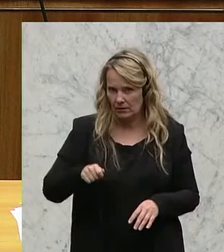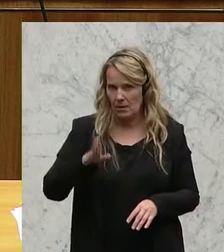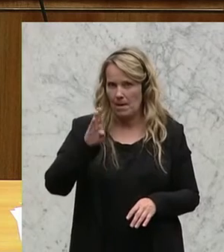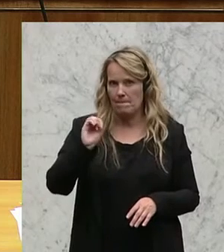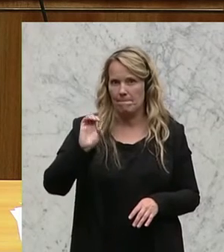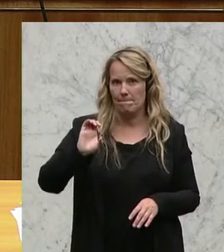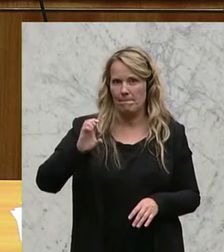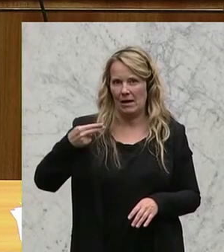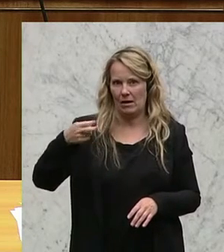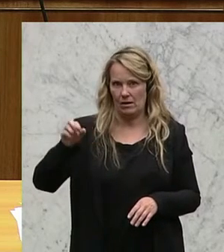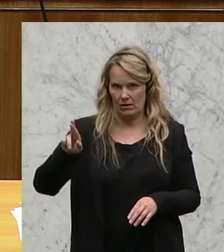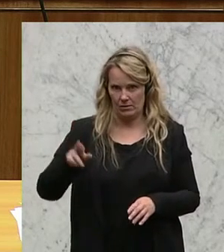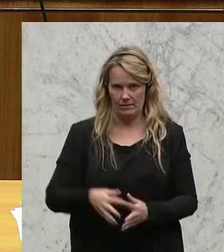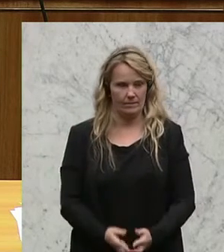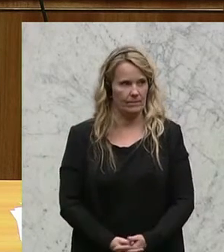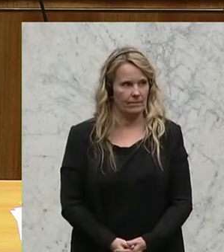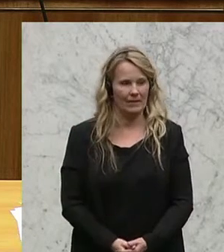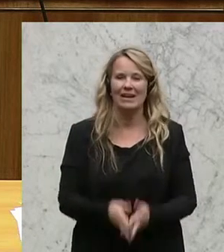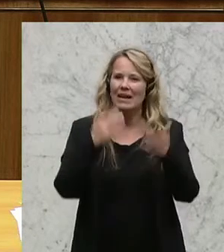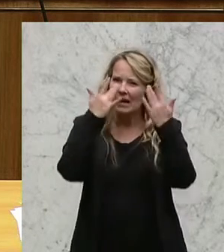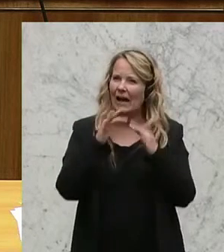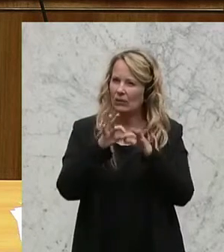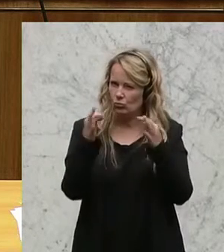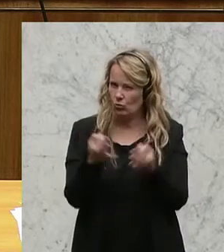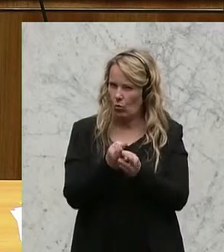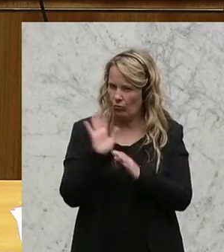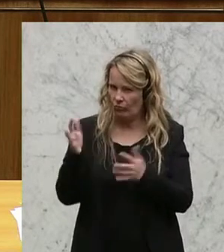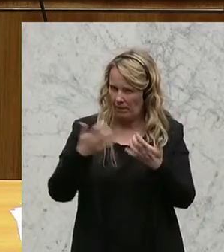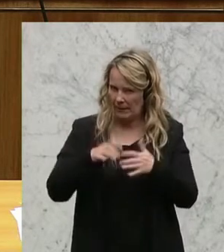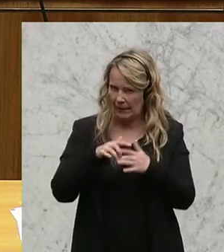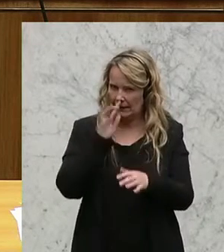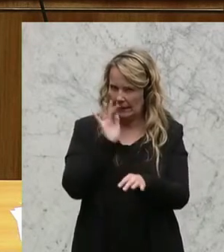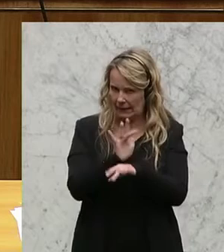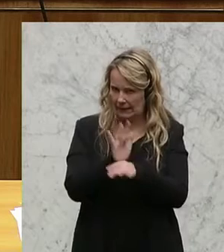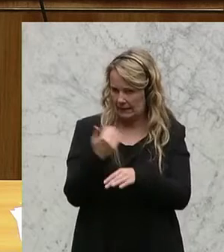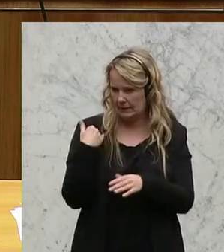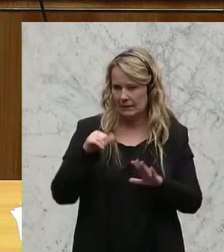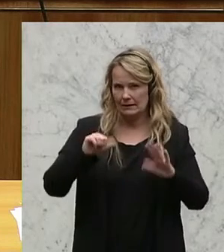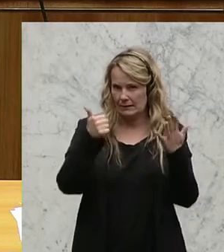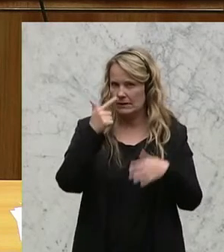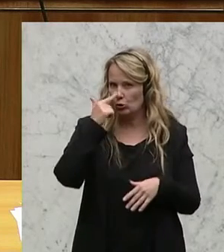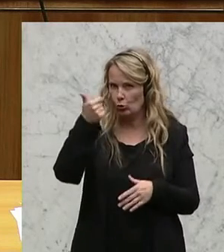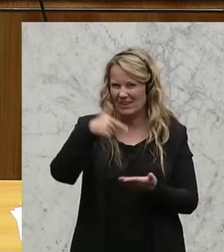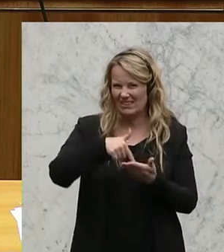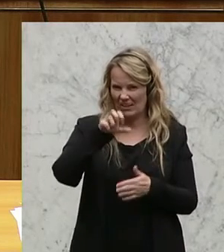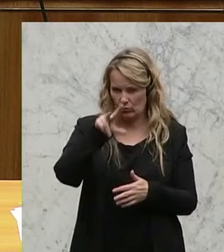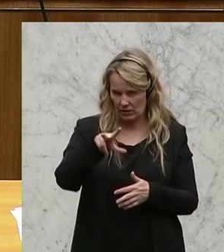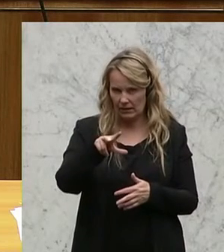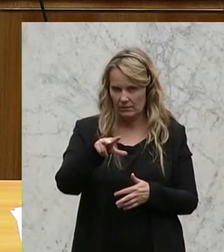Becker. Der Rechnungshof kritisiert in seinem Bericht vom 6. Juni 2013,